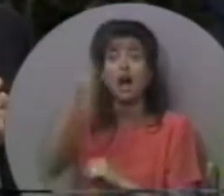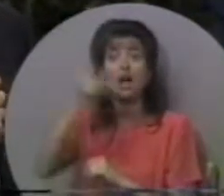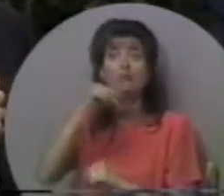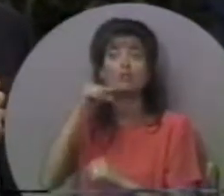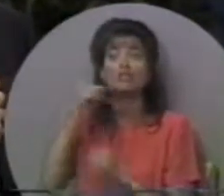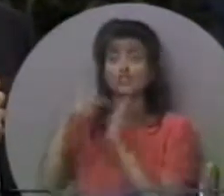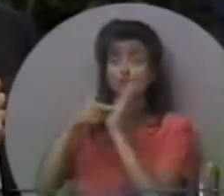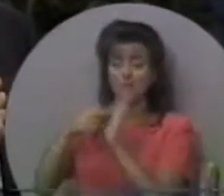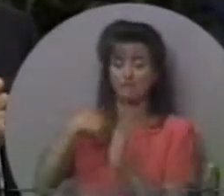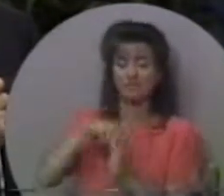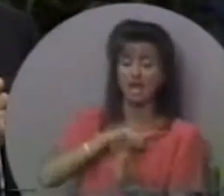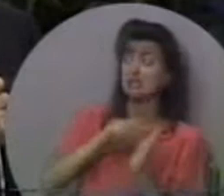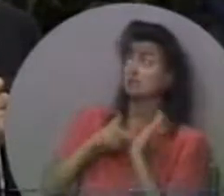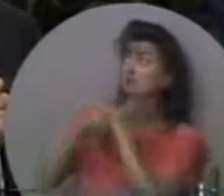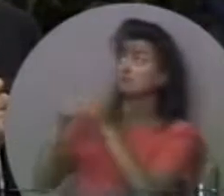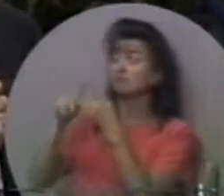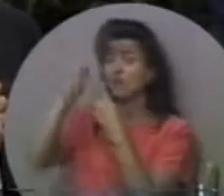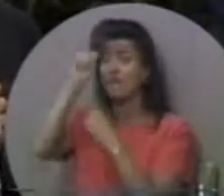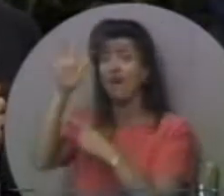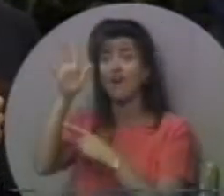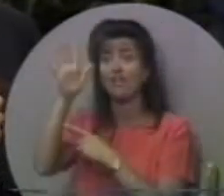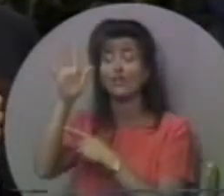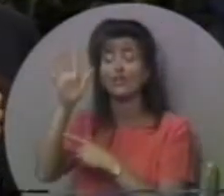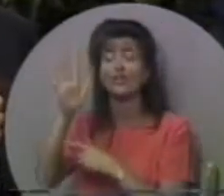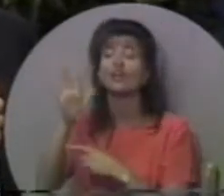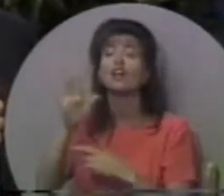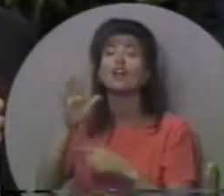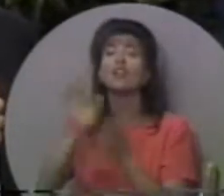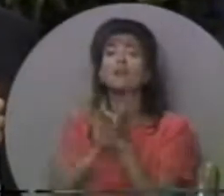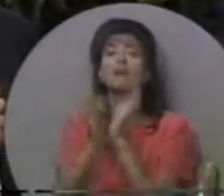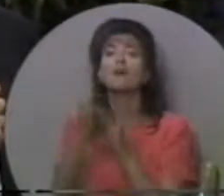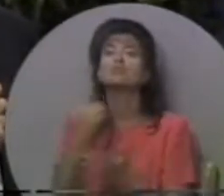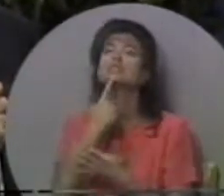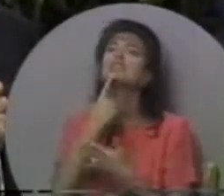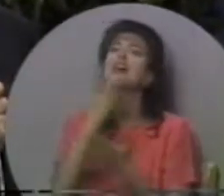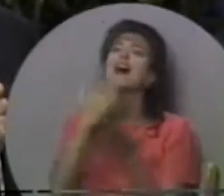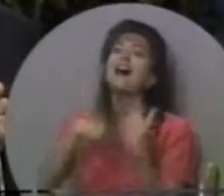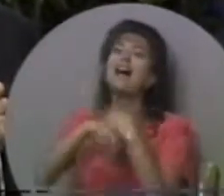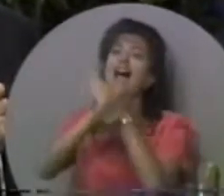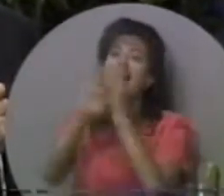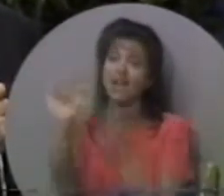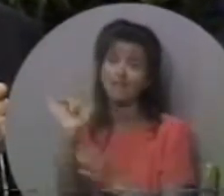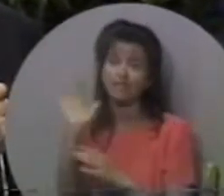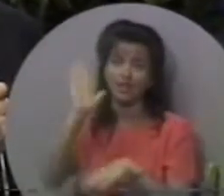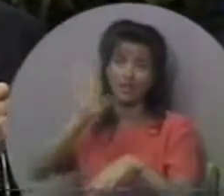представляє нас до Отця. І Боже Слово каже, це небесний поклик.